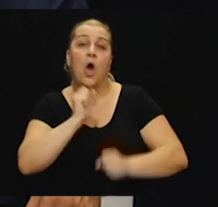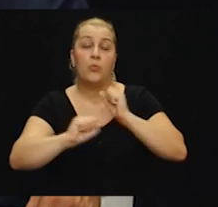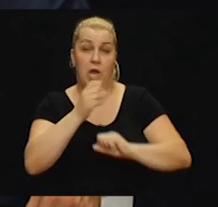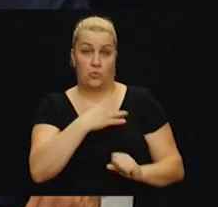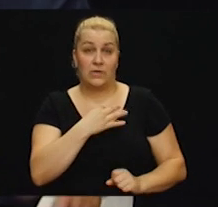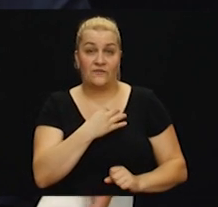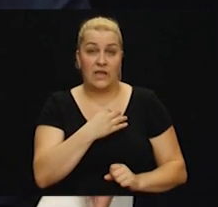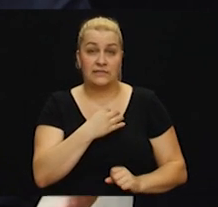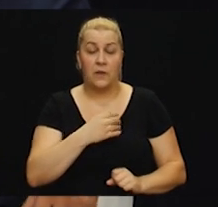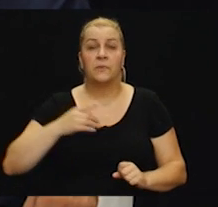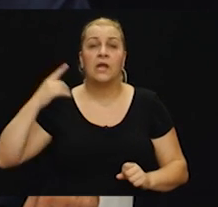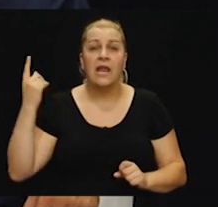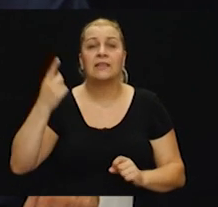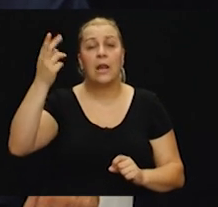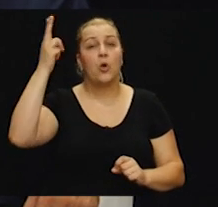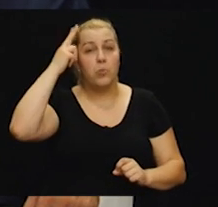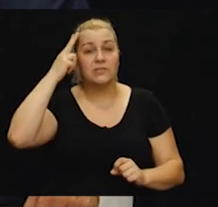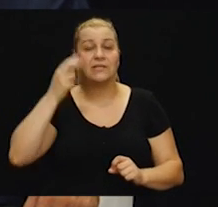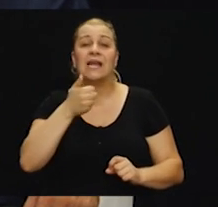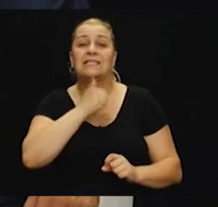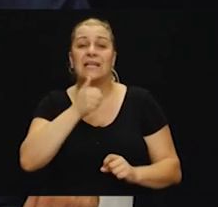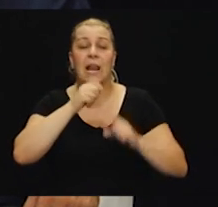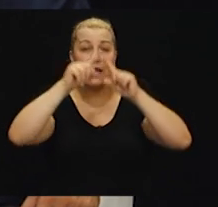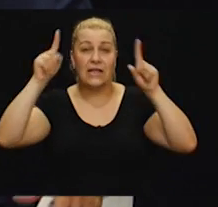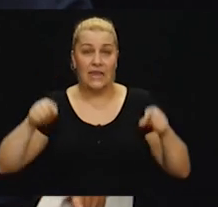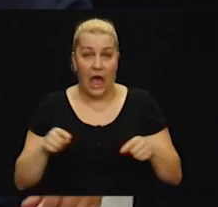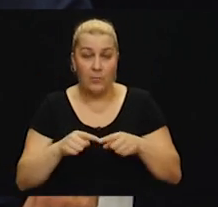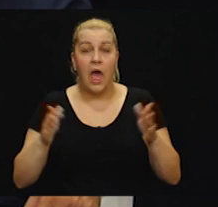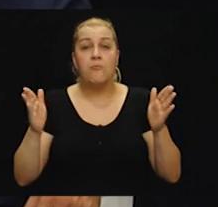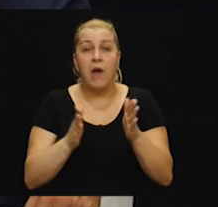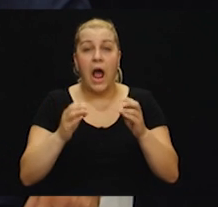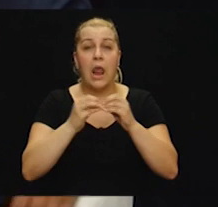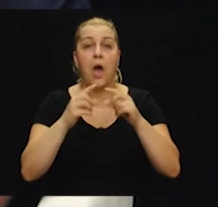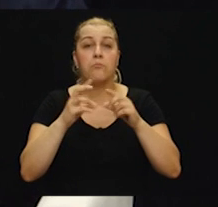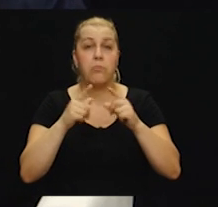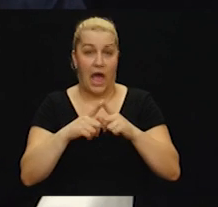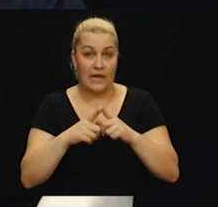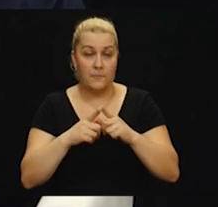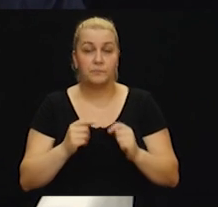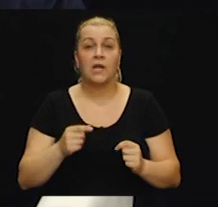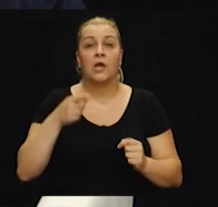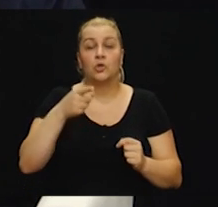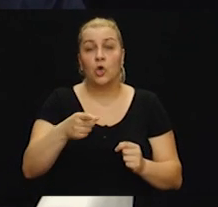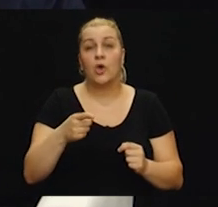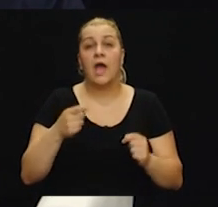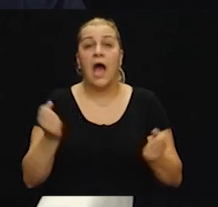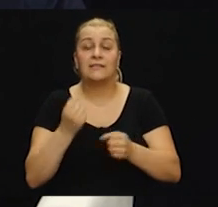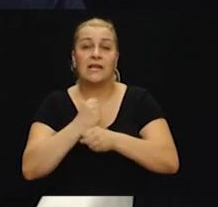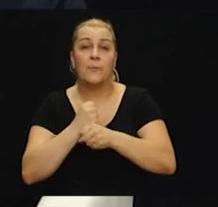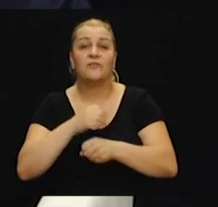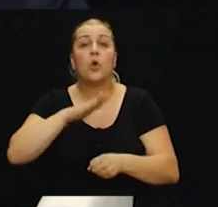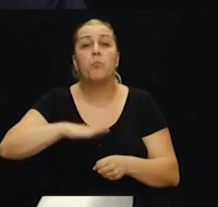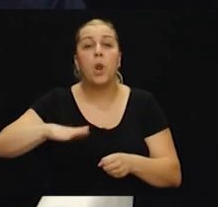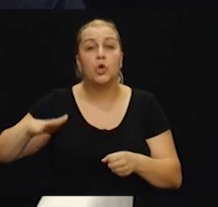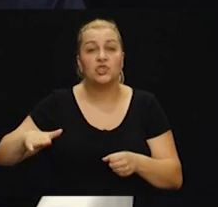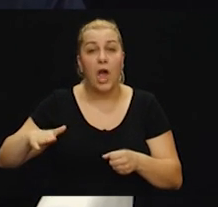Hrvatske. Nadaleko nam poznata zelena tabla, mala bara. Akcija, kažem, izvedena u vojarni u pločama pa